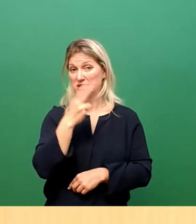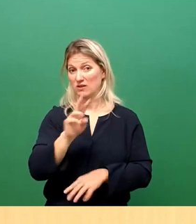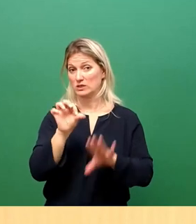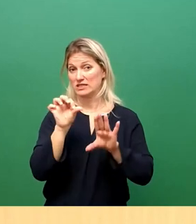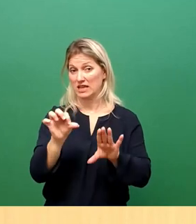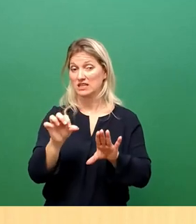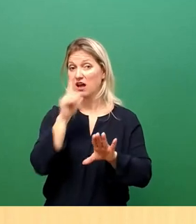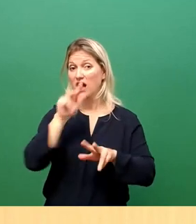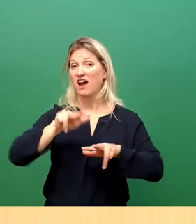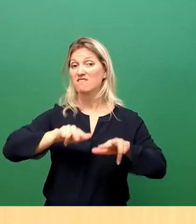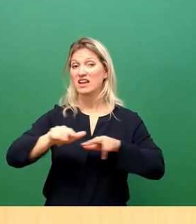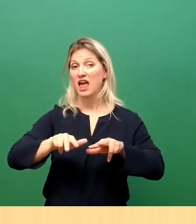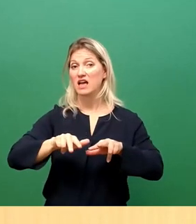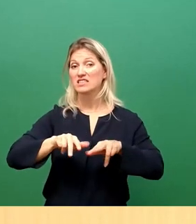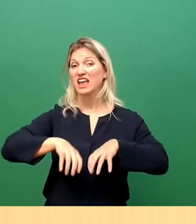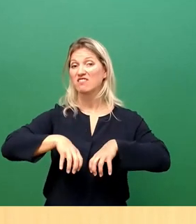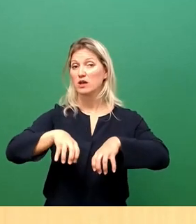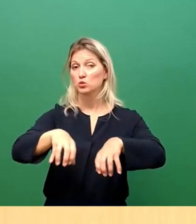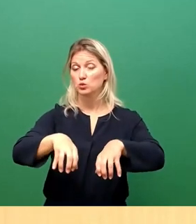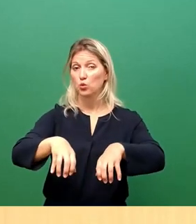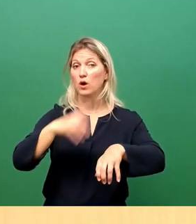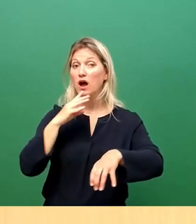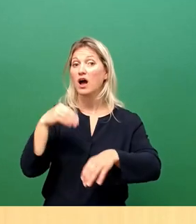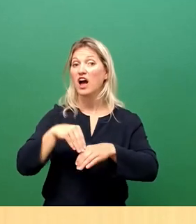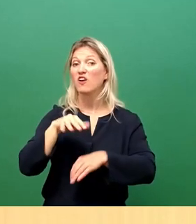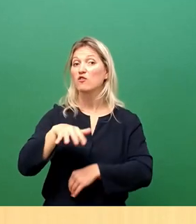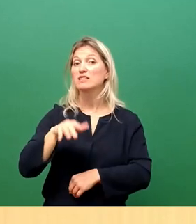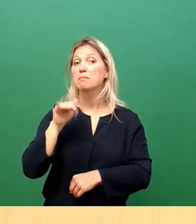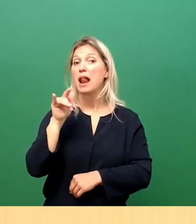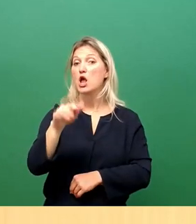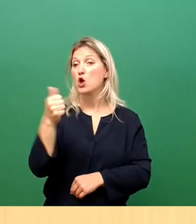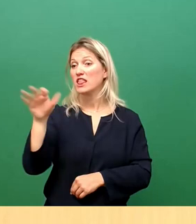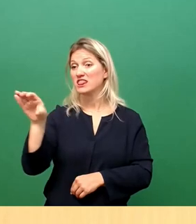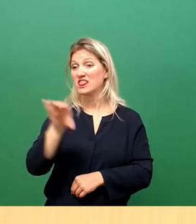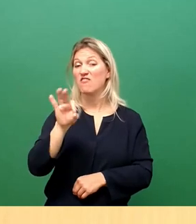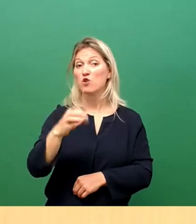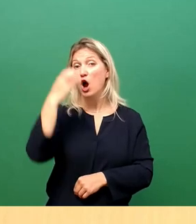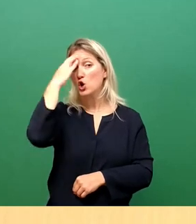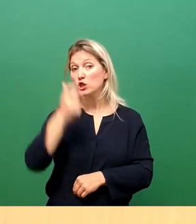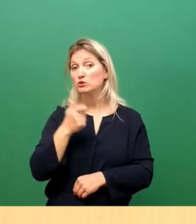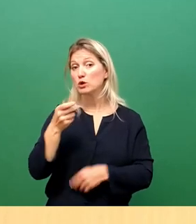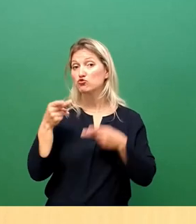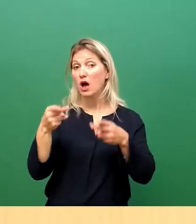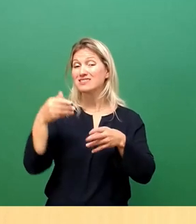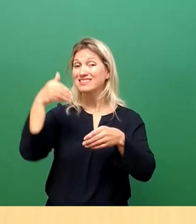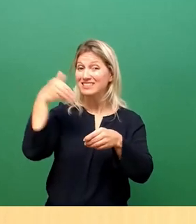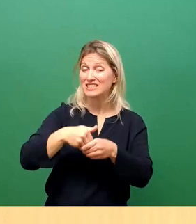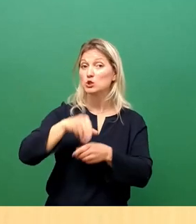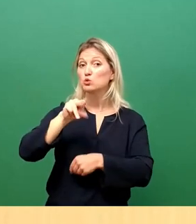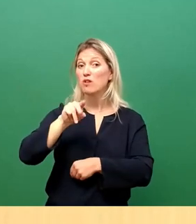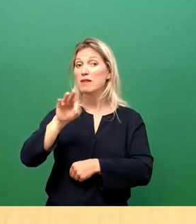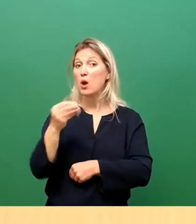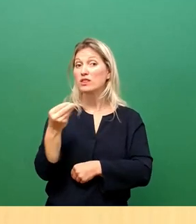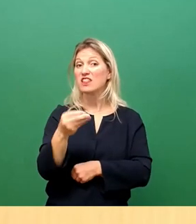werden 15 Millionen für die Königsbrücker Straße, davon allein 12 Millionen eingestellt. Diese stehen immer noch im